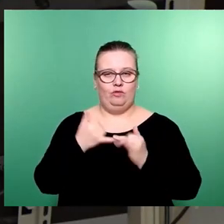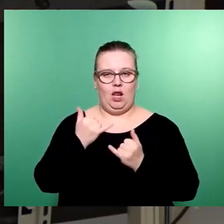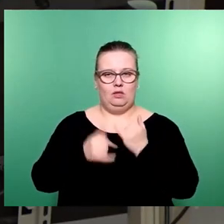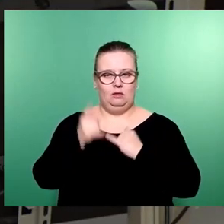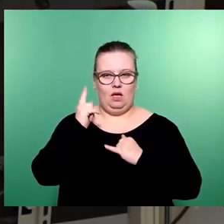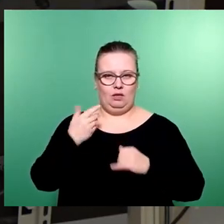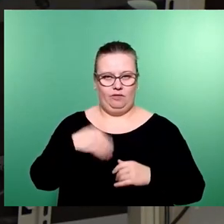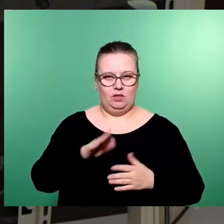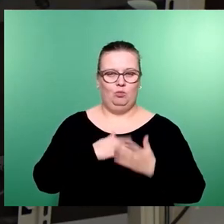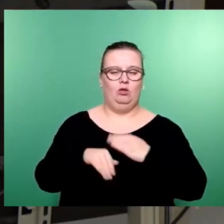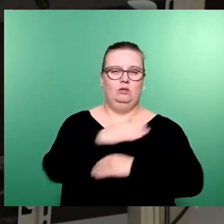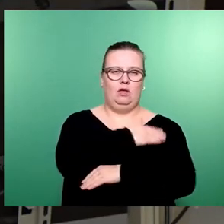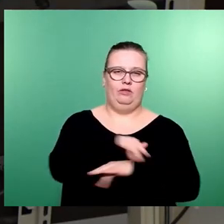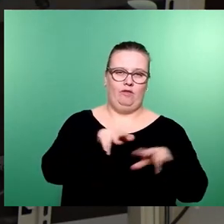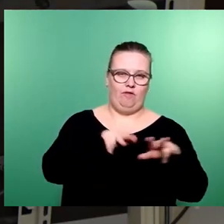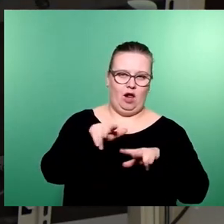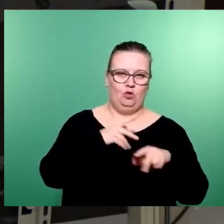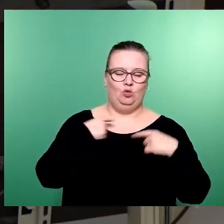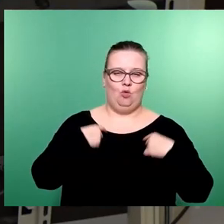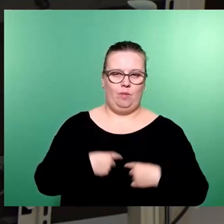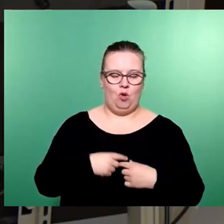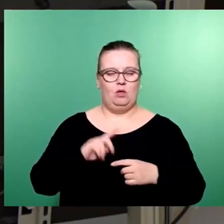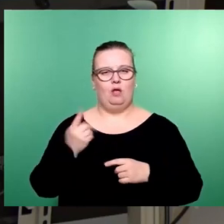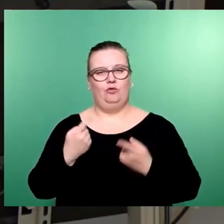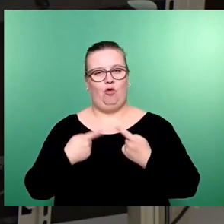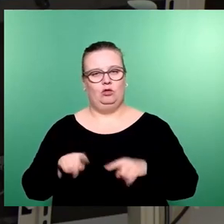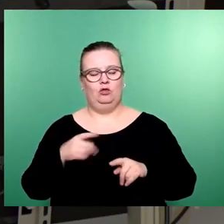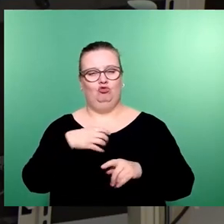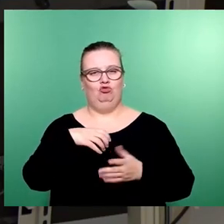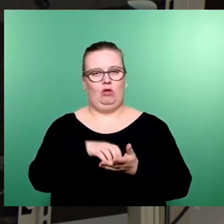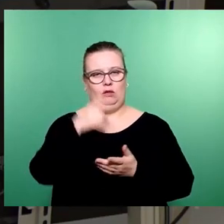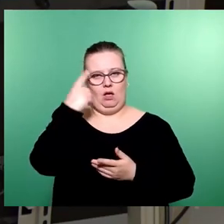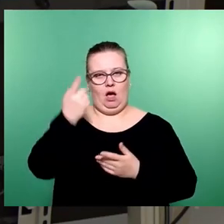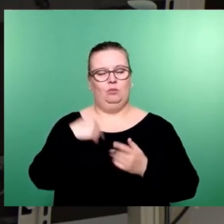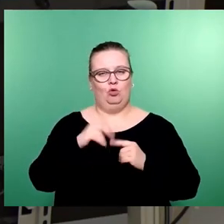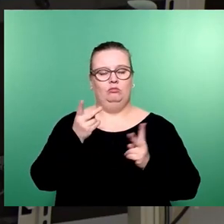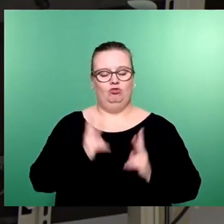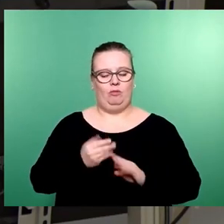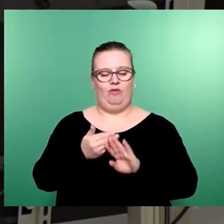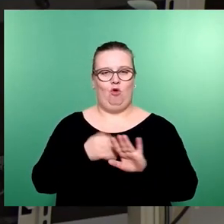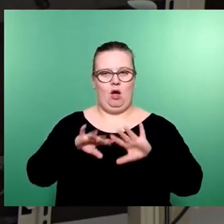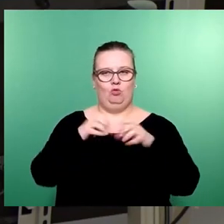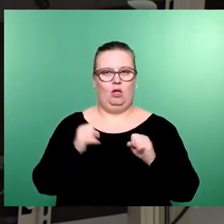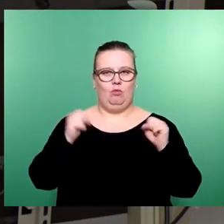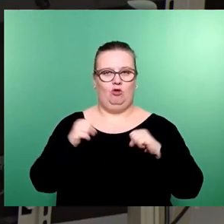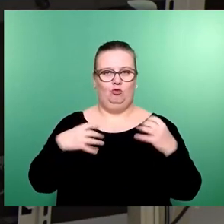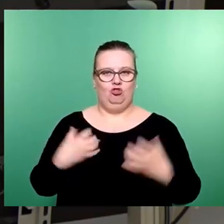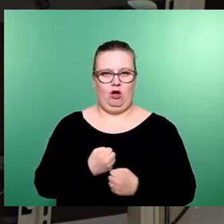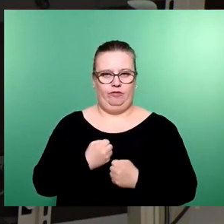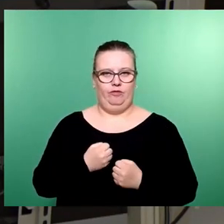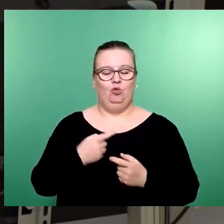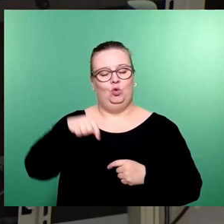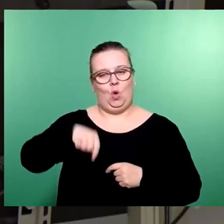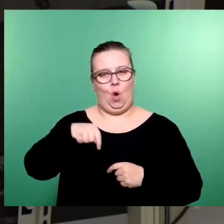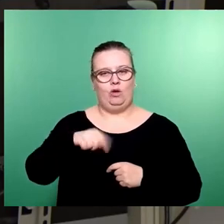sowohl seitens der Verwaltung und des Oberbürgermeisters als auch vom Stadtrat, dass wir jeweils rechtzeitig einen Haushalt verabschiedet haben und dies heute